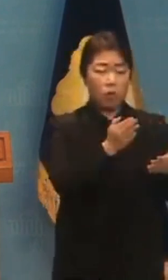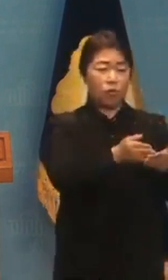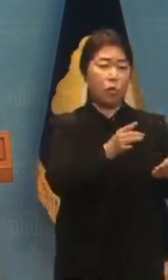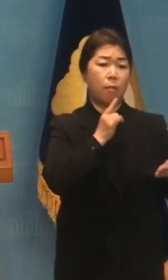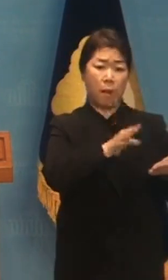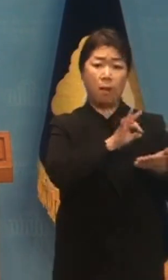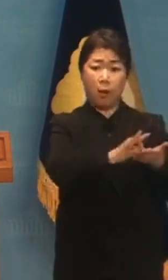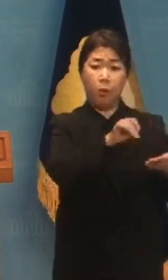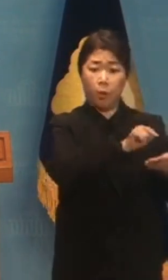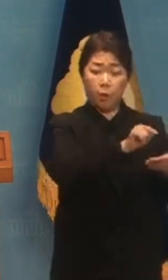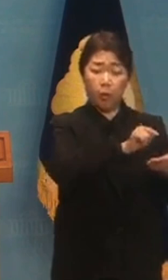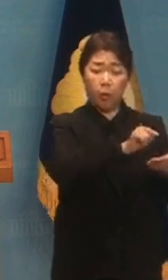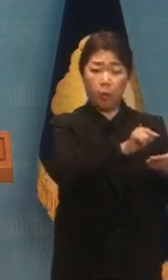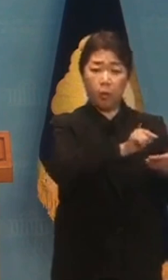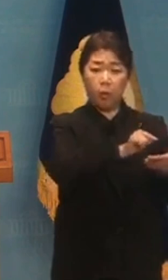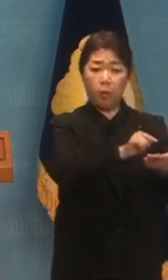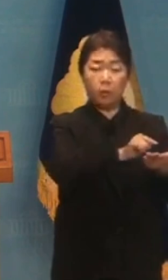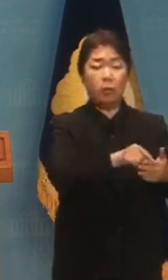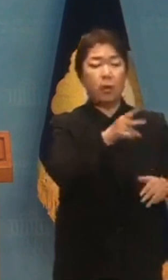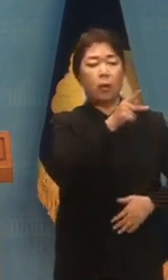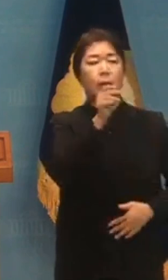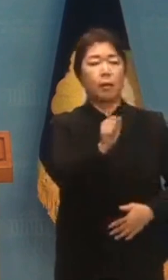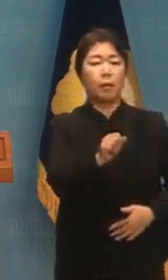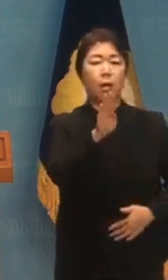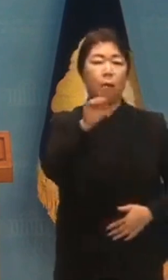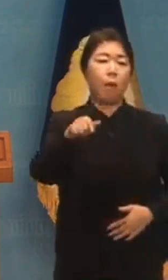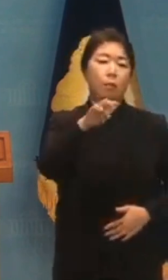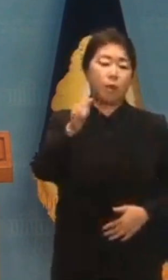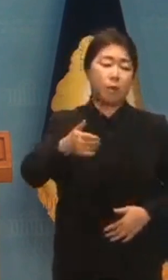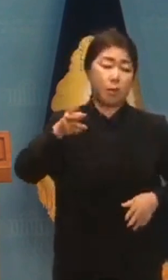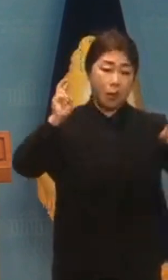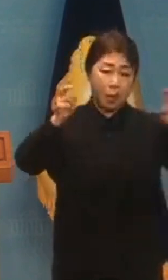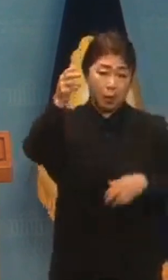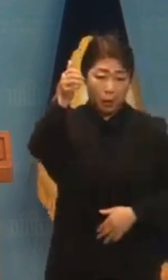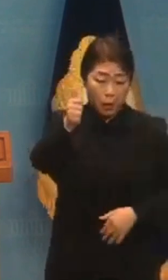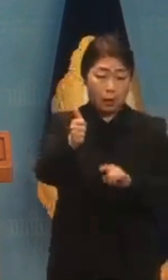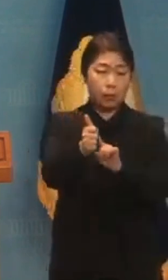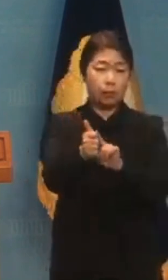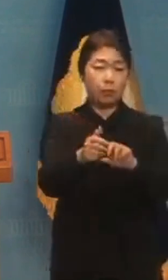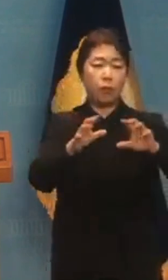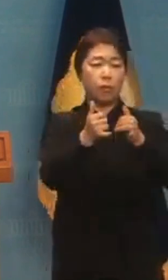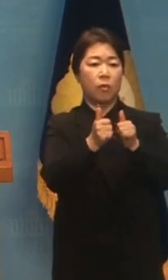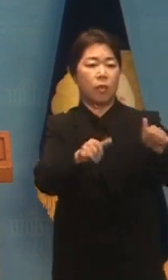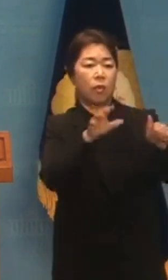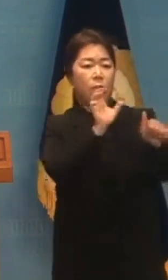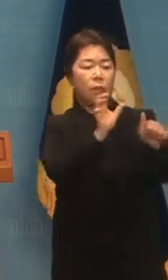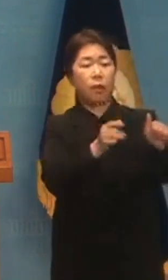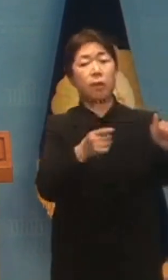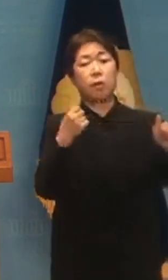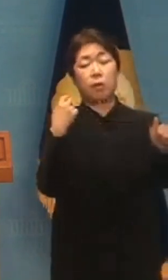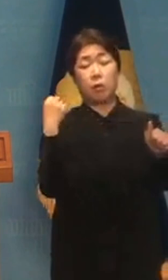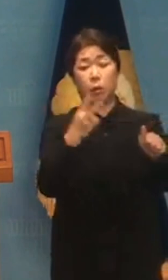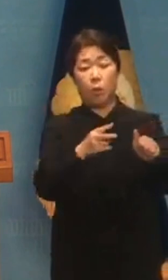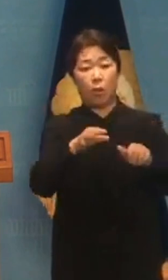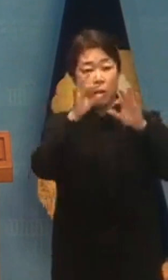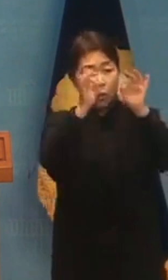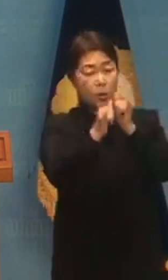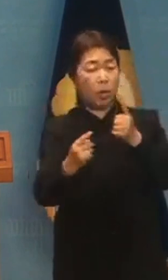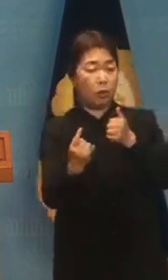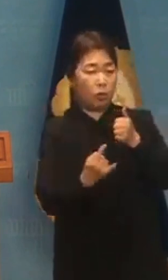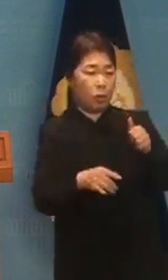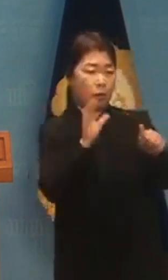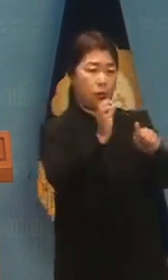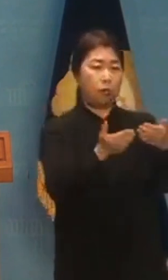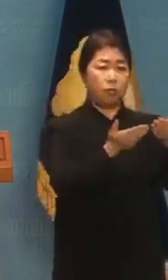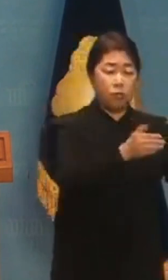박민사장과 KBS는 국민과 시청자위원대의 비판을 겸허하게 수렴하고 정권의